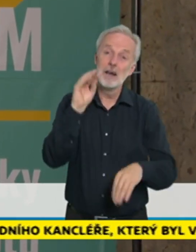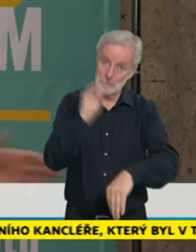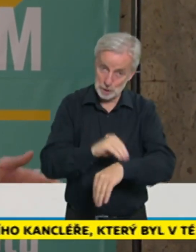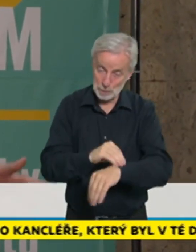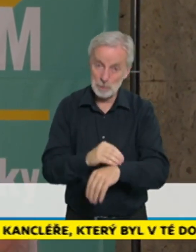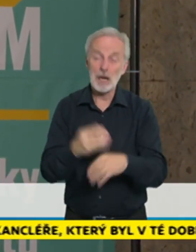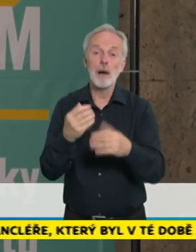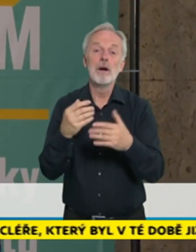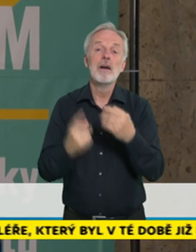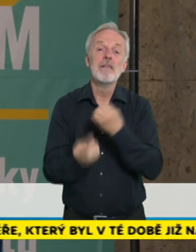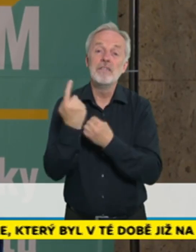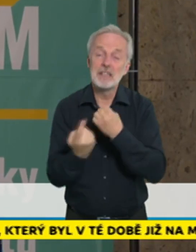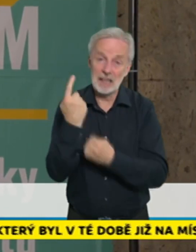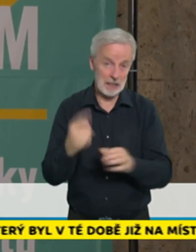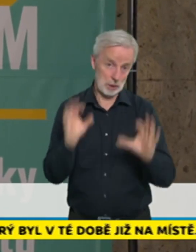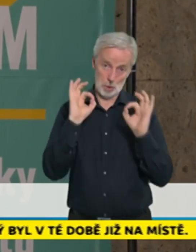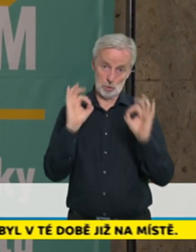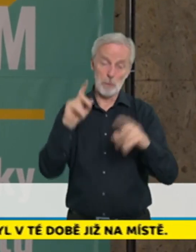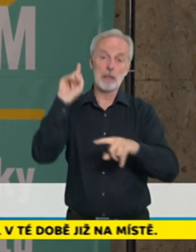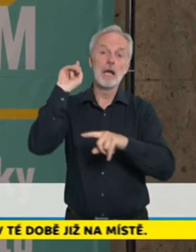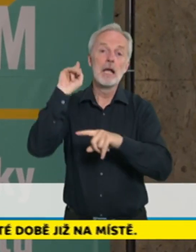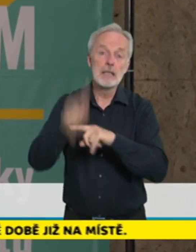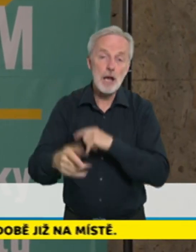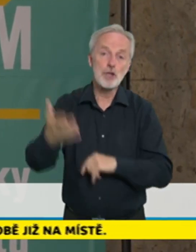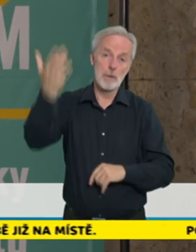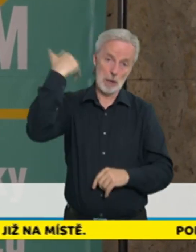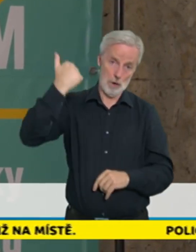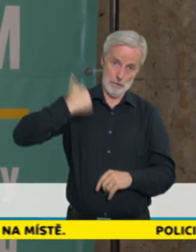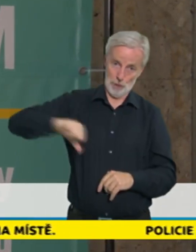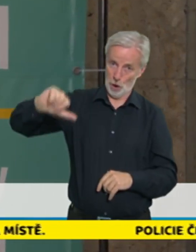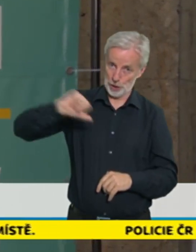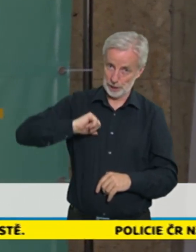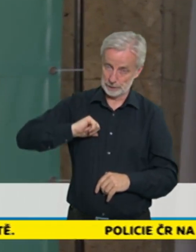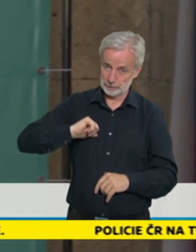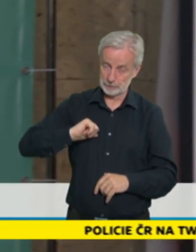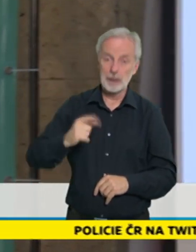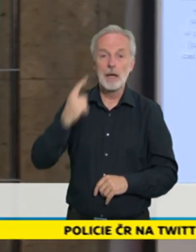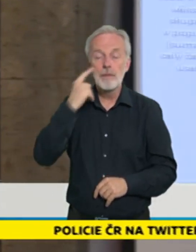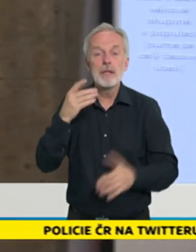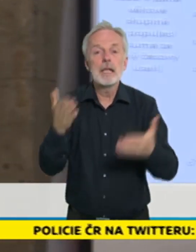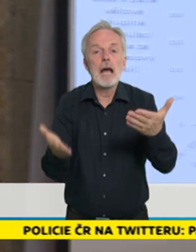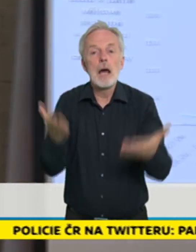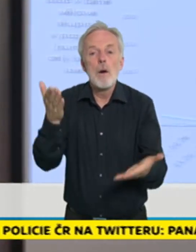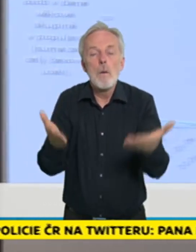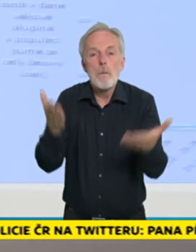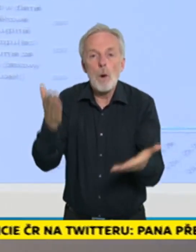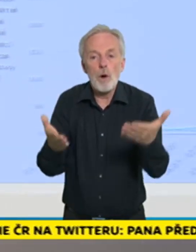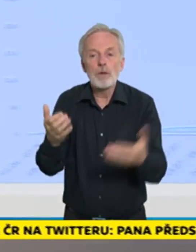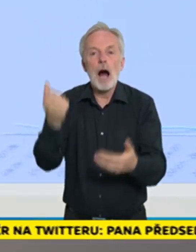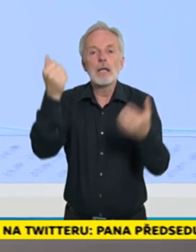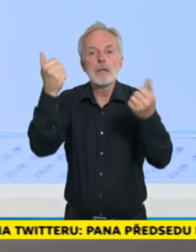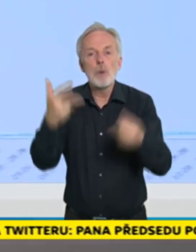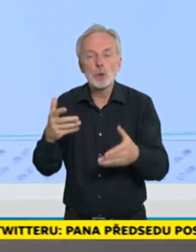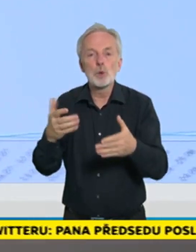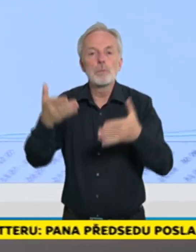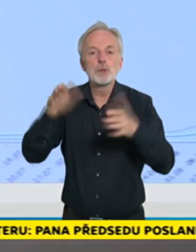tu samou dobu v roce 2020. Tady vidíte srovnání počtu těch případů týdně a ten